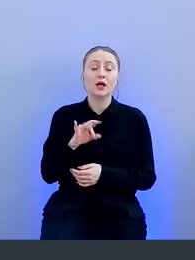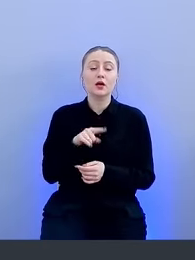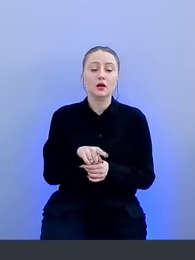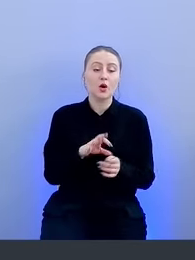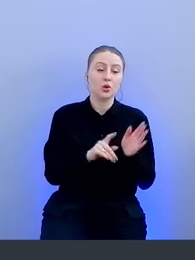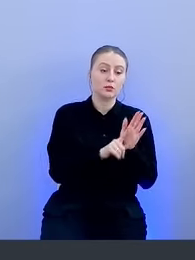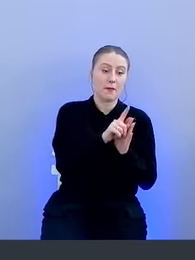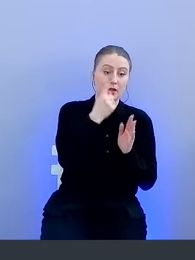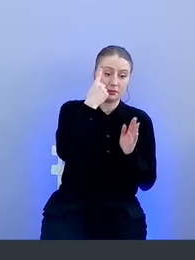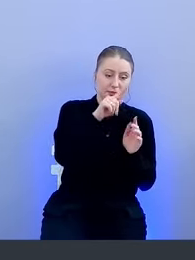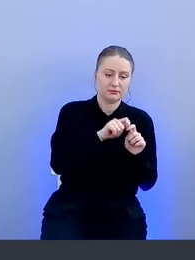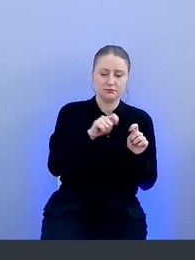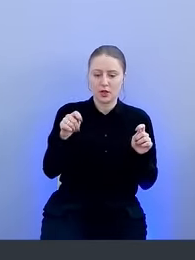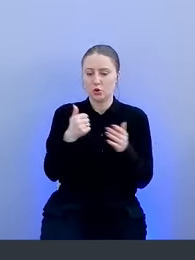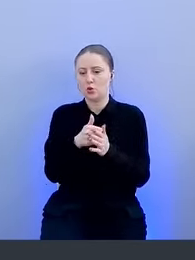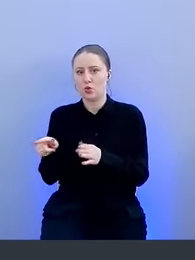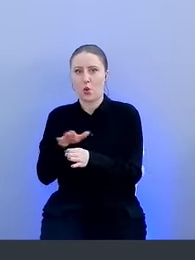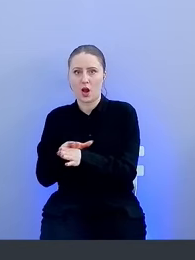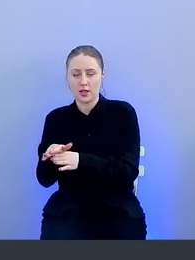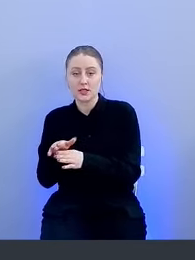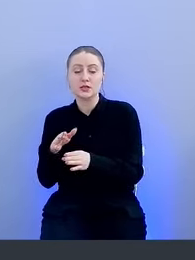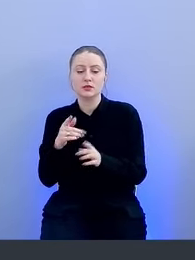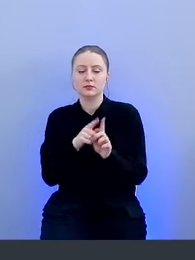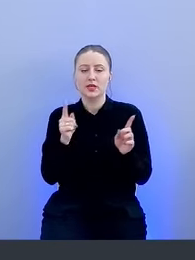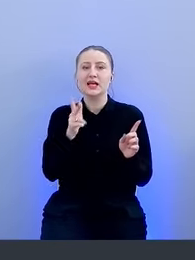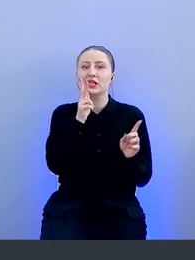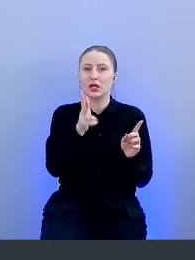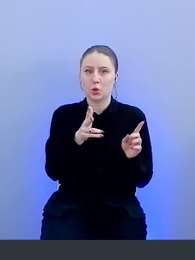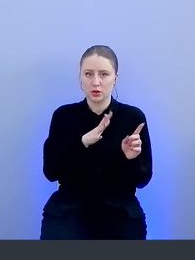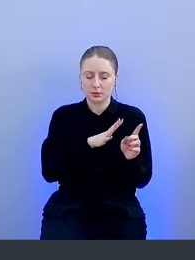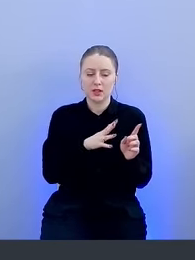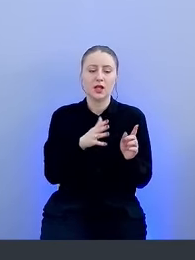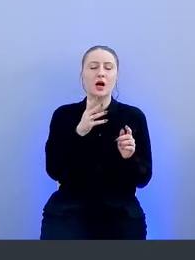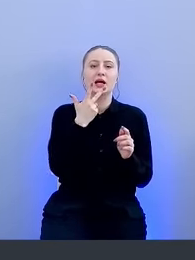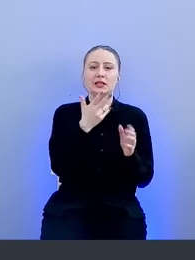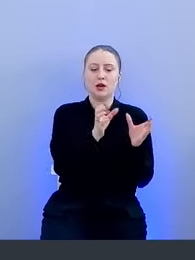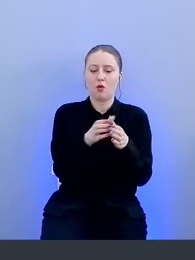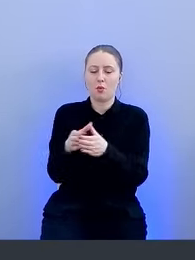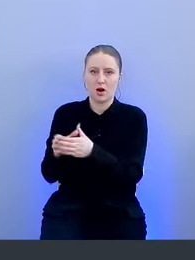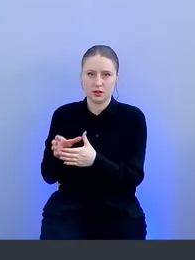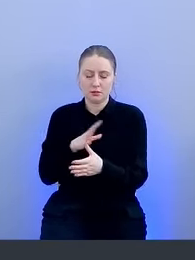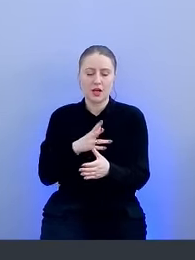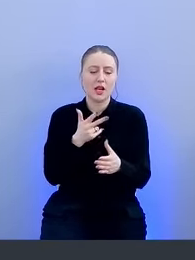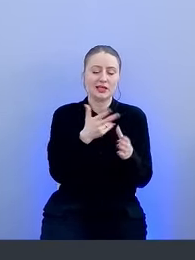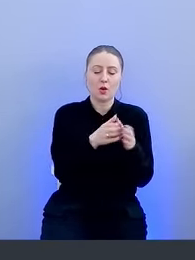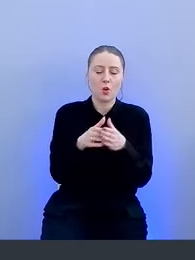мы разрабатывали три года. Участвовало три разных команды, каждый отвечал за свой кусок работы.